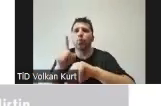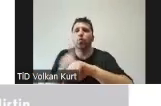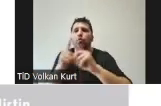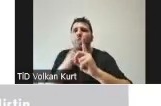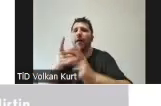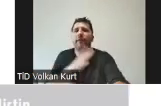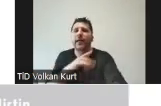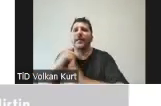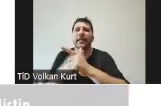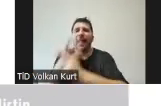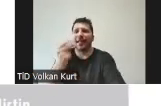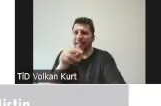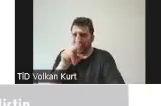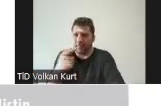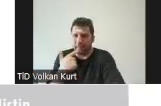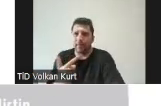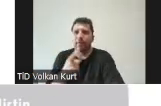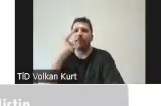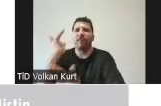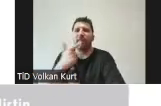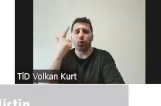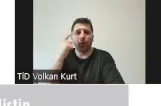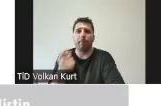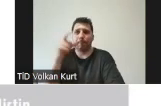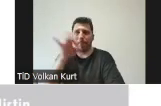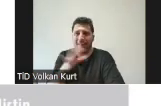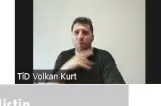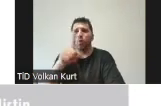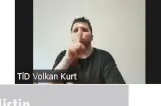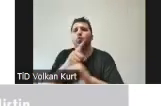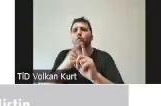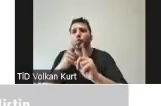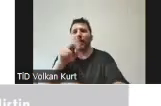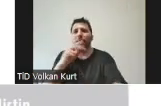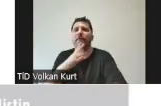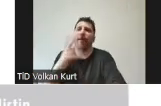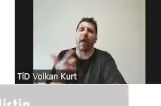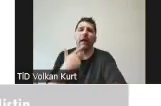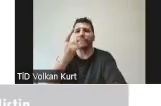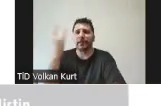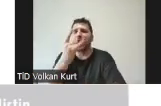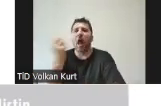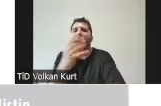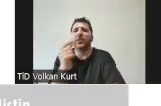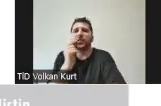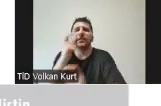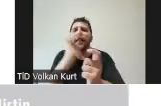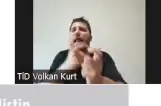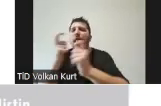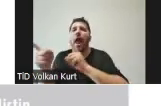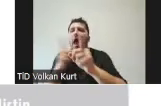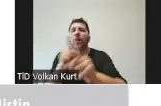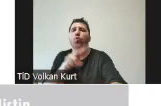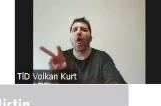kiralayacaksınız gibi. Video üretmeyi planlıyorsunuz onun da süresi gibi. Veya seyahat edeceksin kaç kişi nereden nereye hangi ulaşım